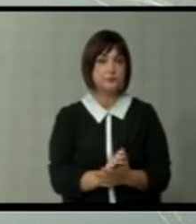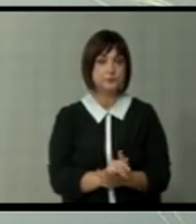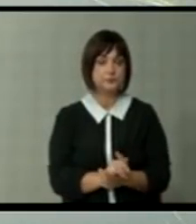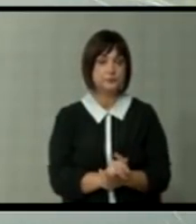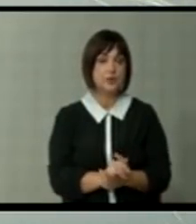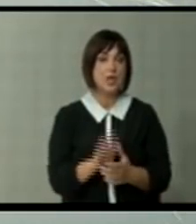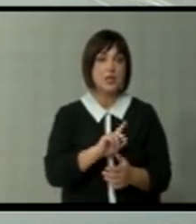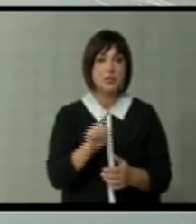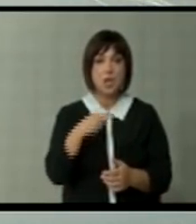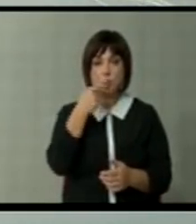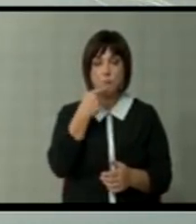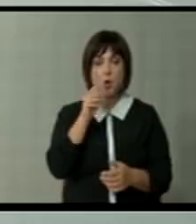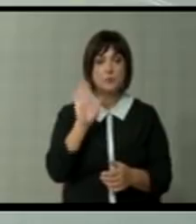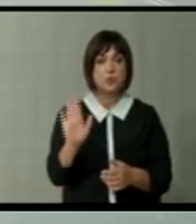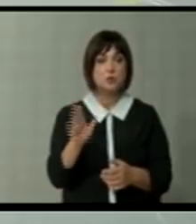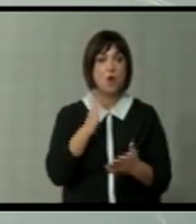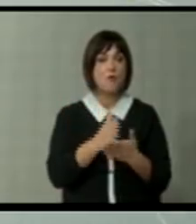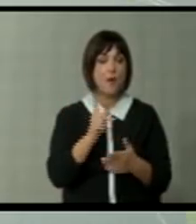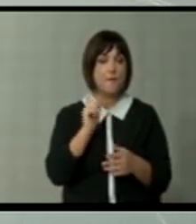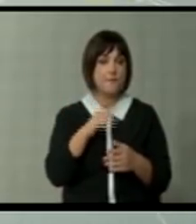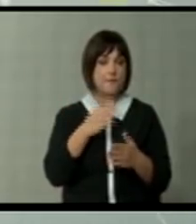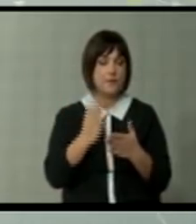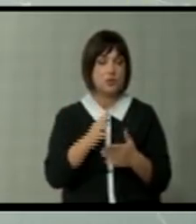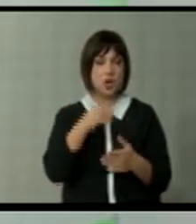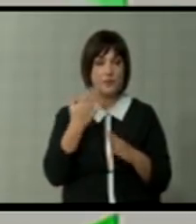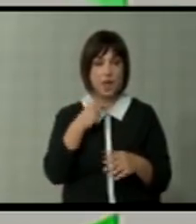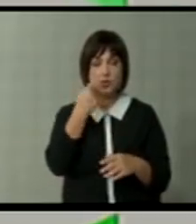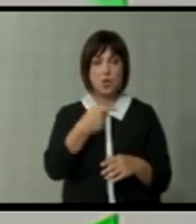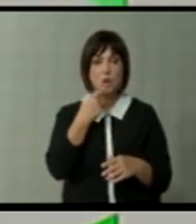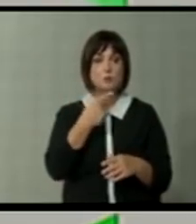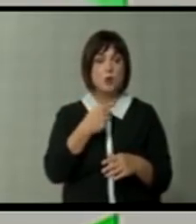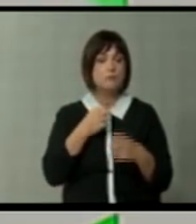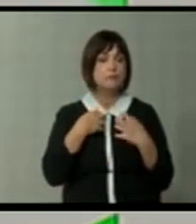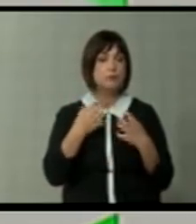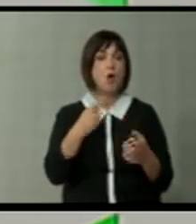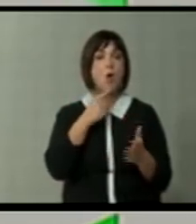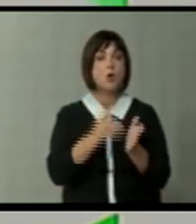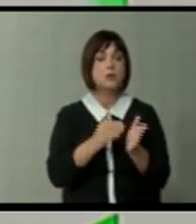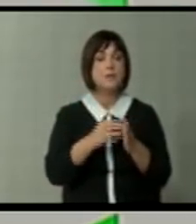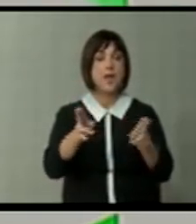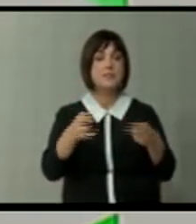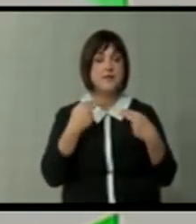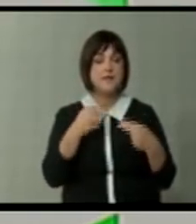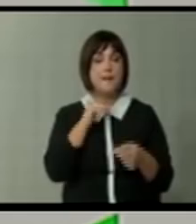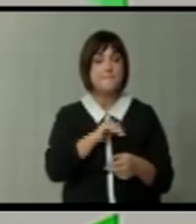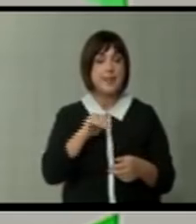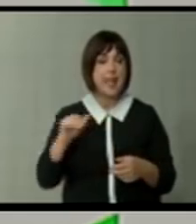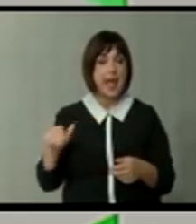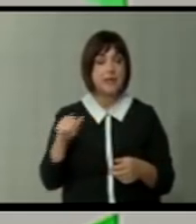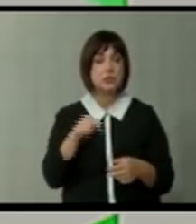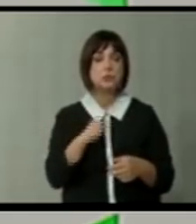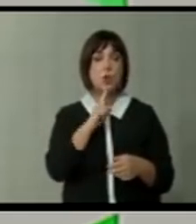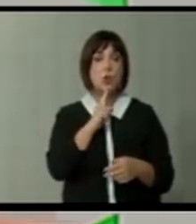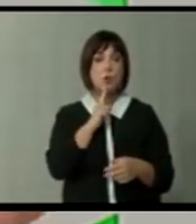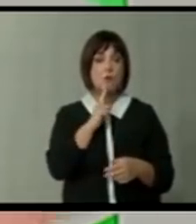Не зборувам за ниф, тој веќе беше казал. Зборувам за магнати кои треба да вратат милиарди тука. За